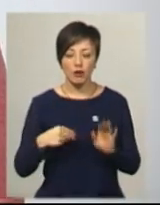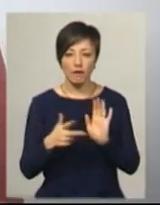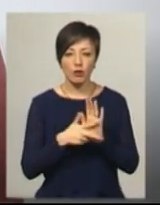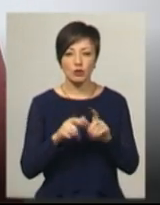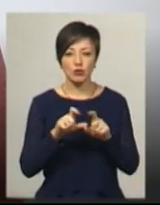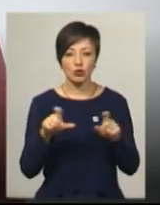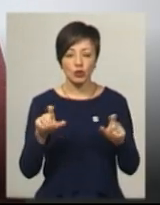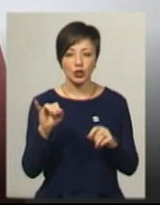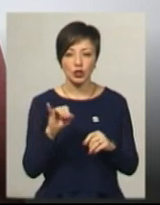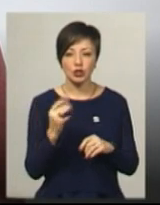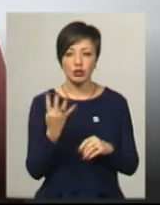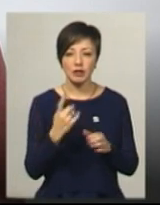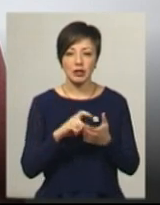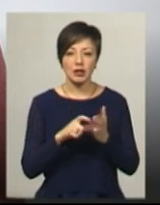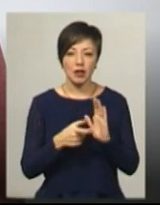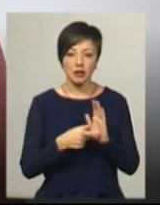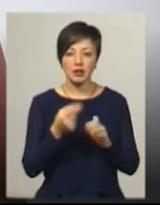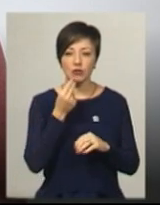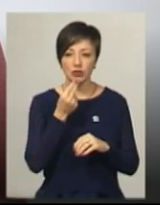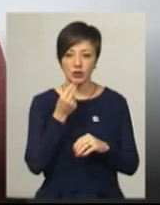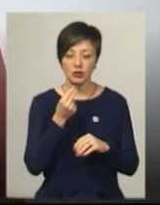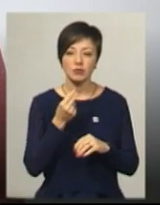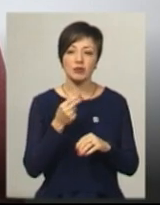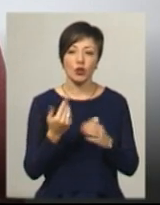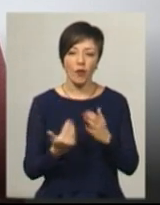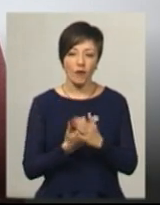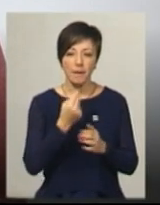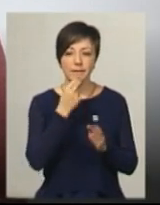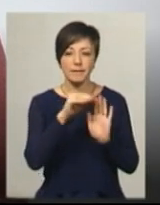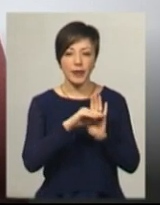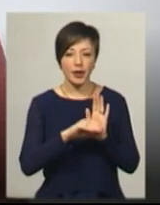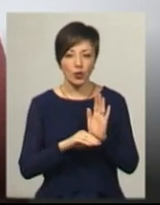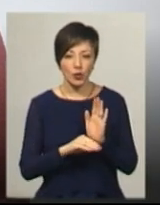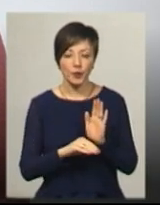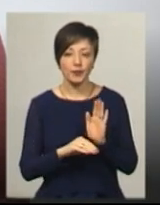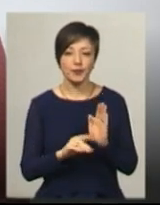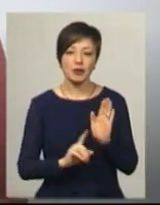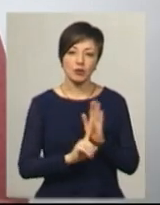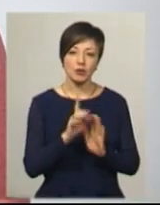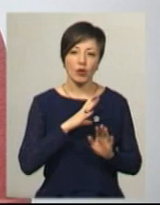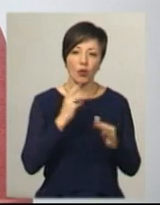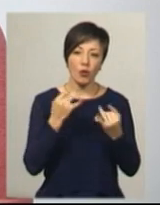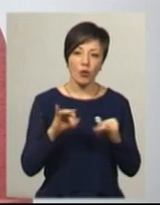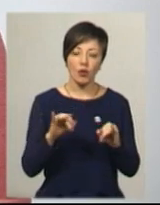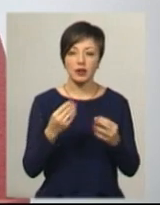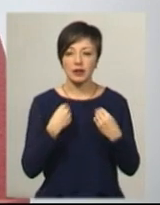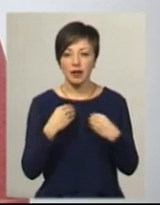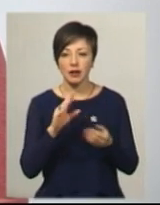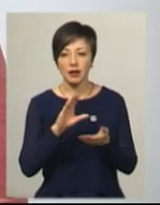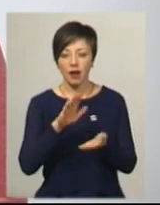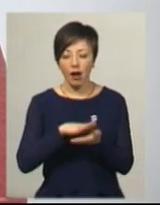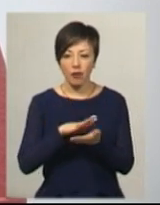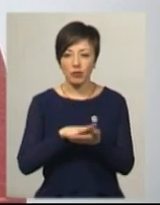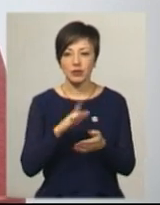школі, 4 клас, і вони харчуються за клопотенка. Спочатку було таке, ой, нам дали гамбургер, ми